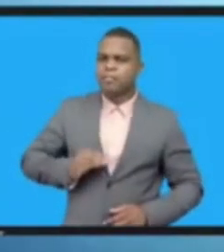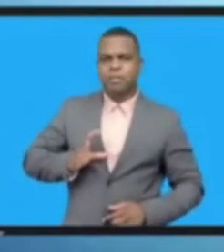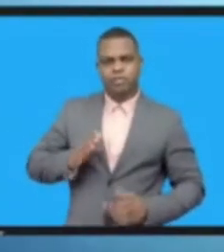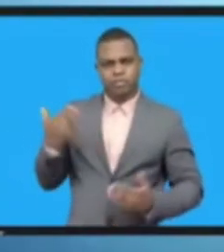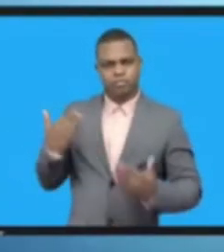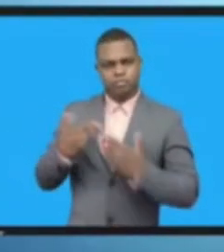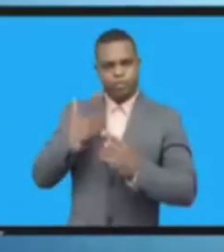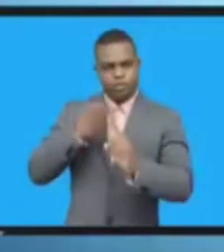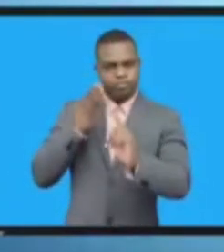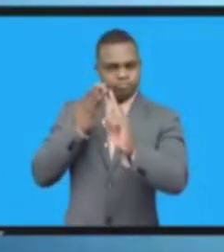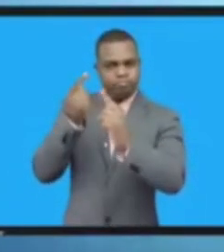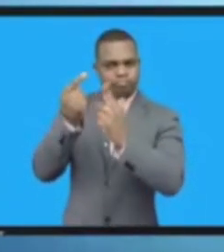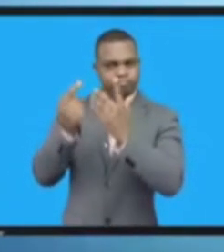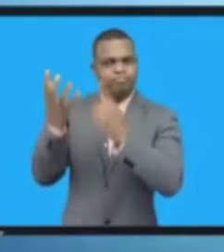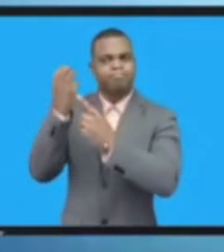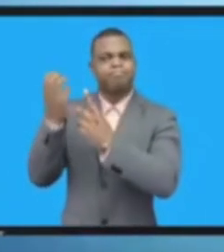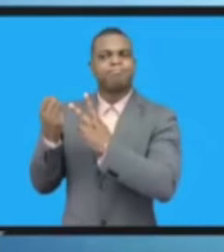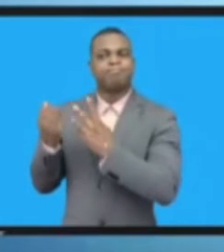للبيانات